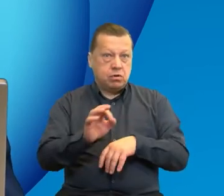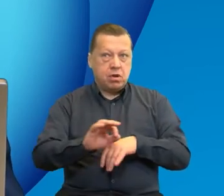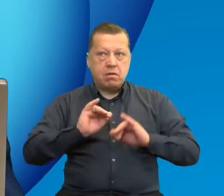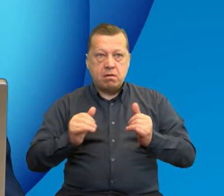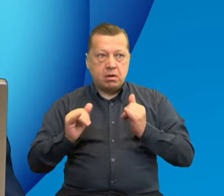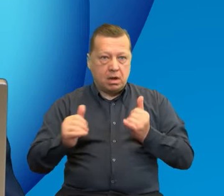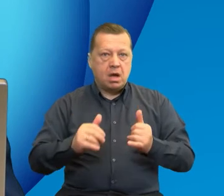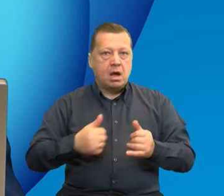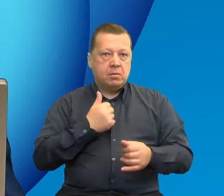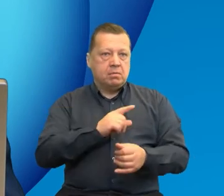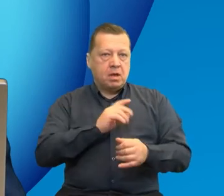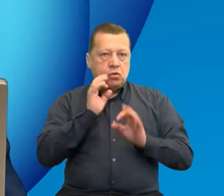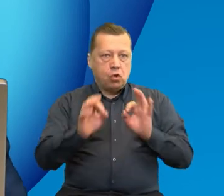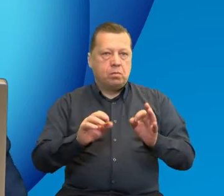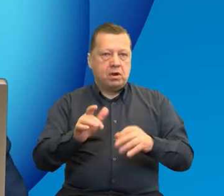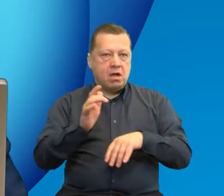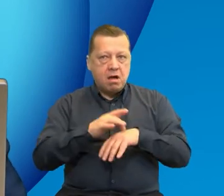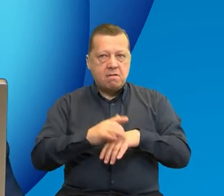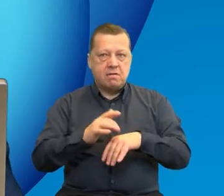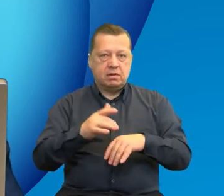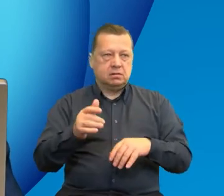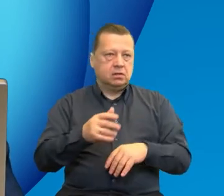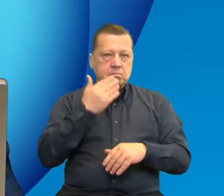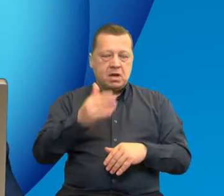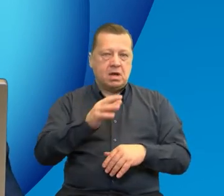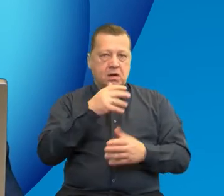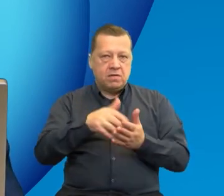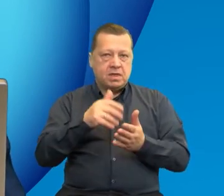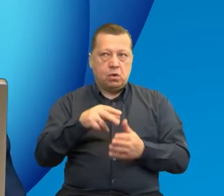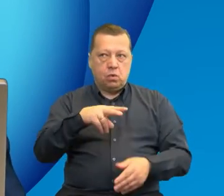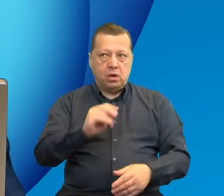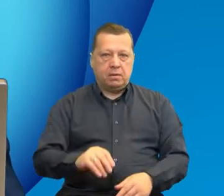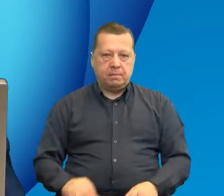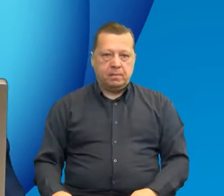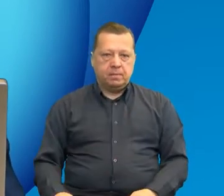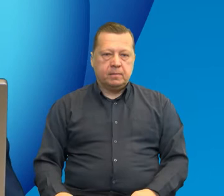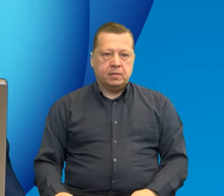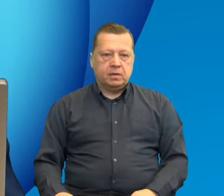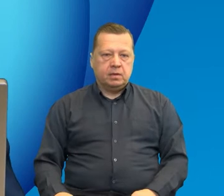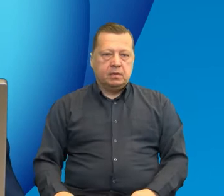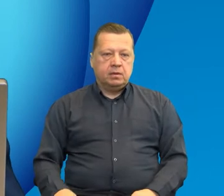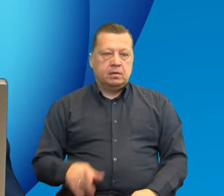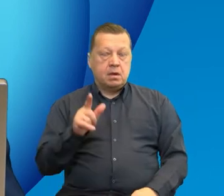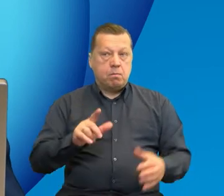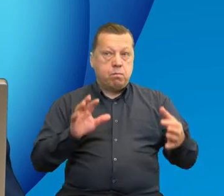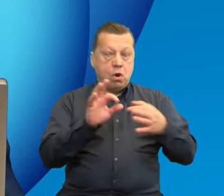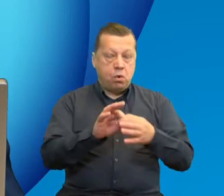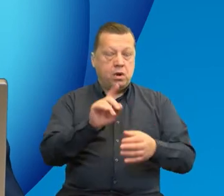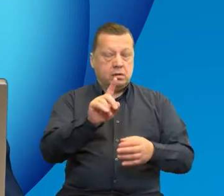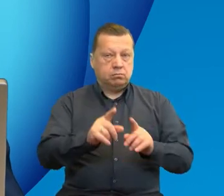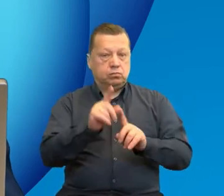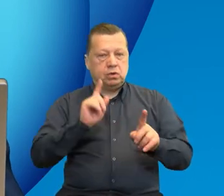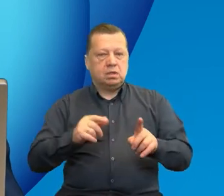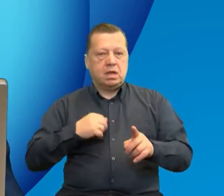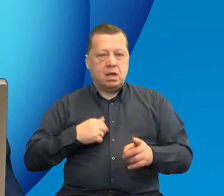które dbają, mają dbać po prostu o efektywne wydatkowanie funduszy unijnych. Zanim połączymy się z beneficjentem, zapraszam